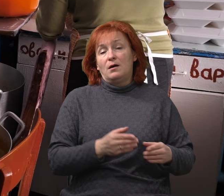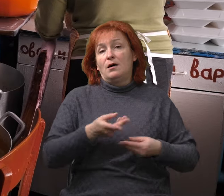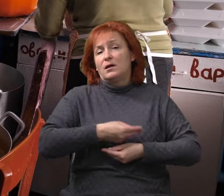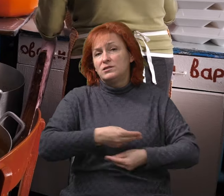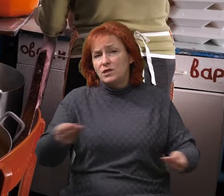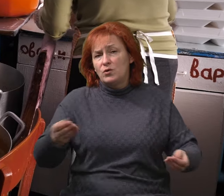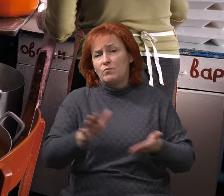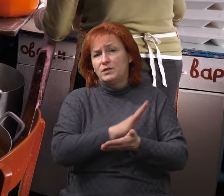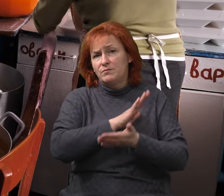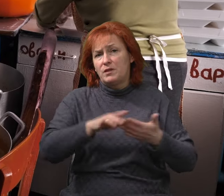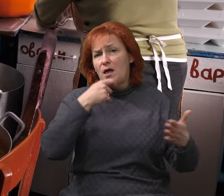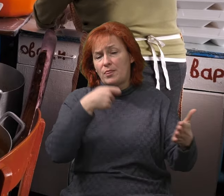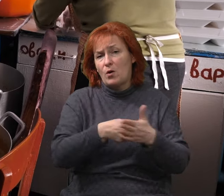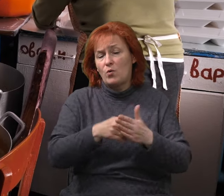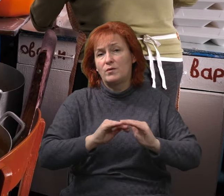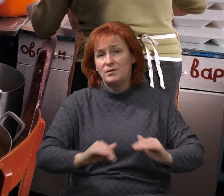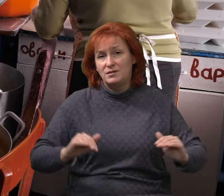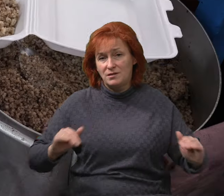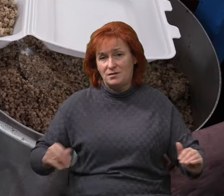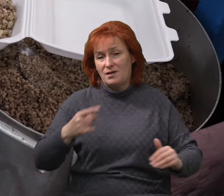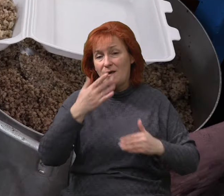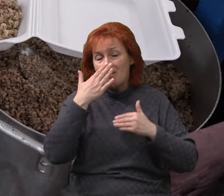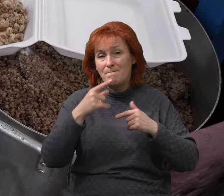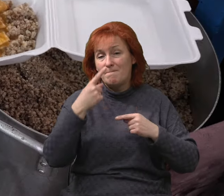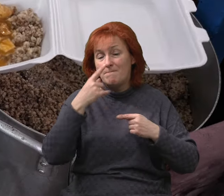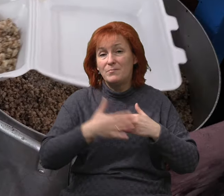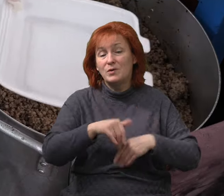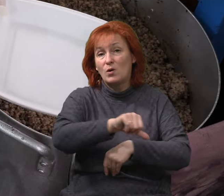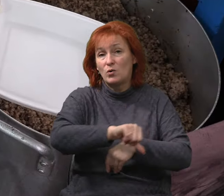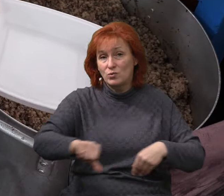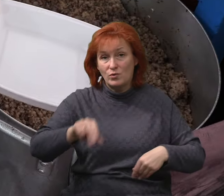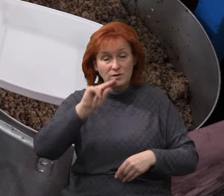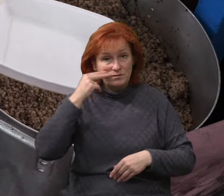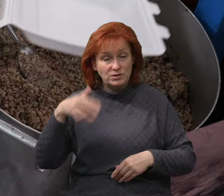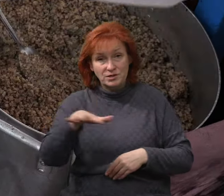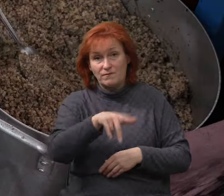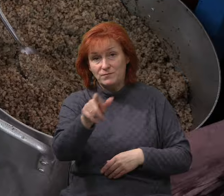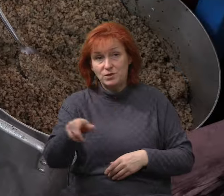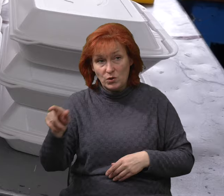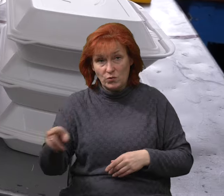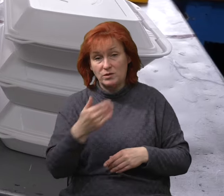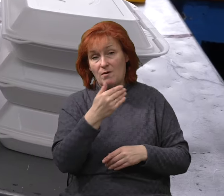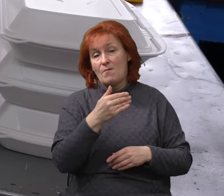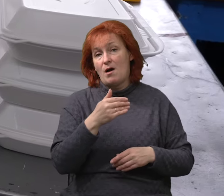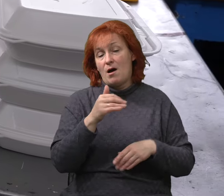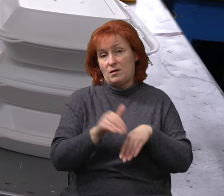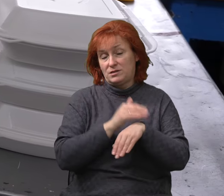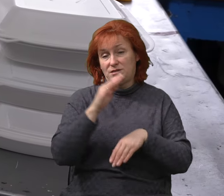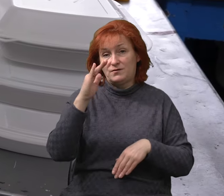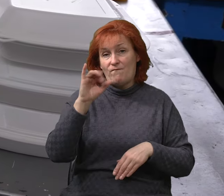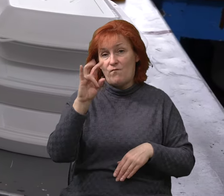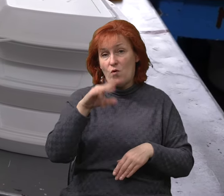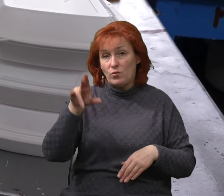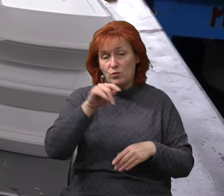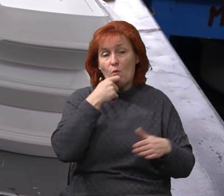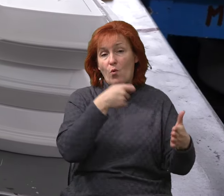день роздають жителям прикордоння Чернігівщини волонтери благодійного фонду «Іскра добра». За словами голови фонду Олега Бібікова,